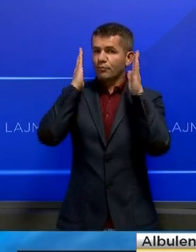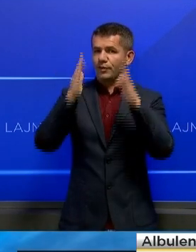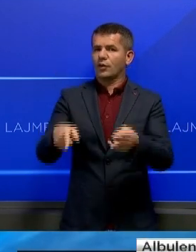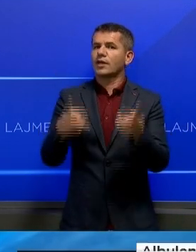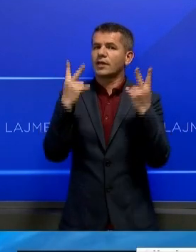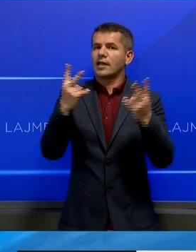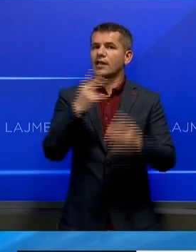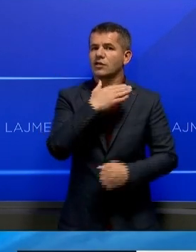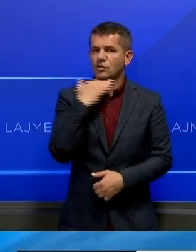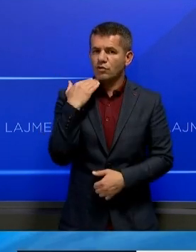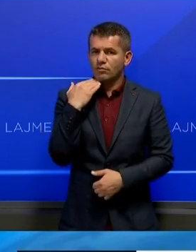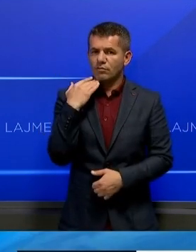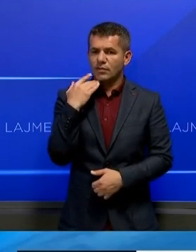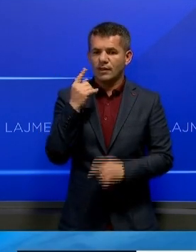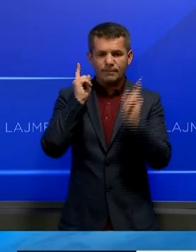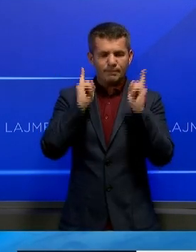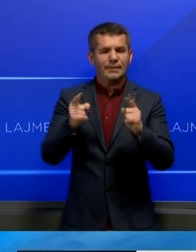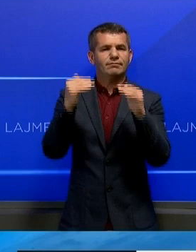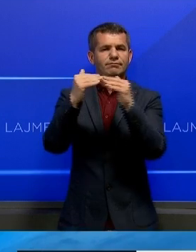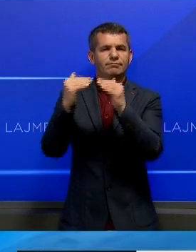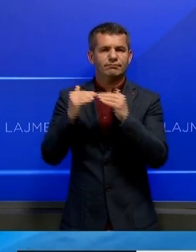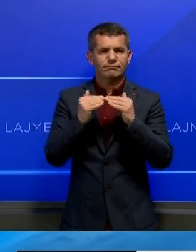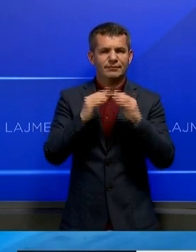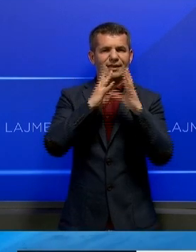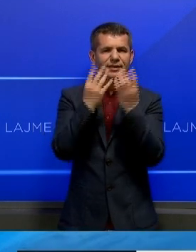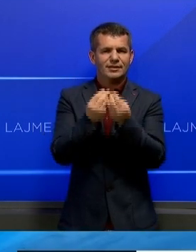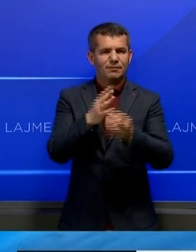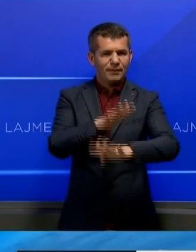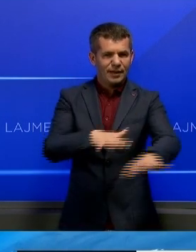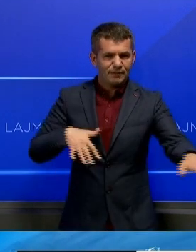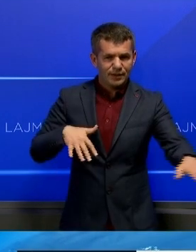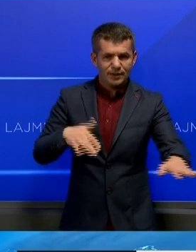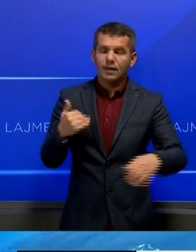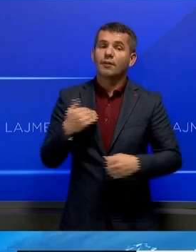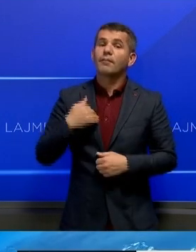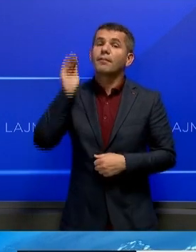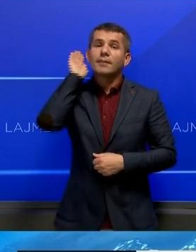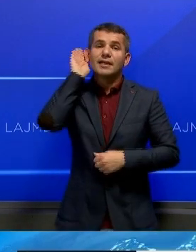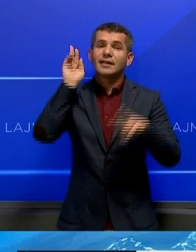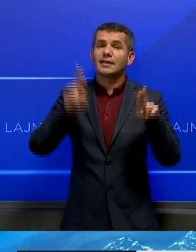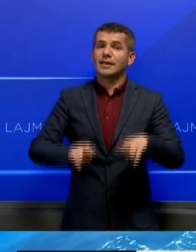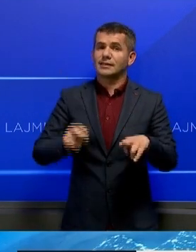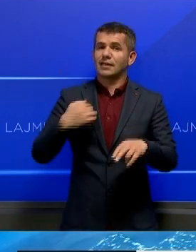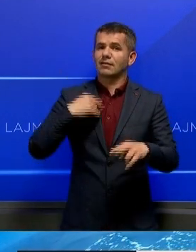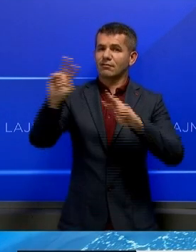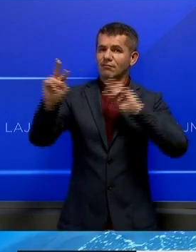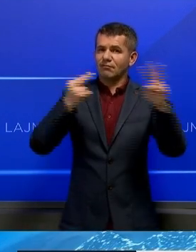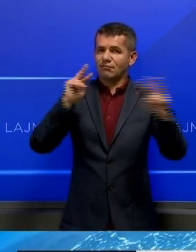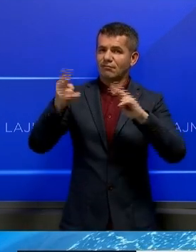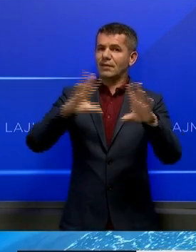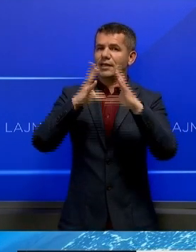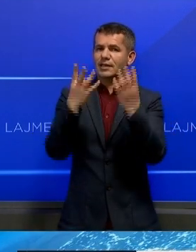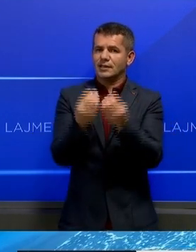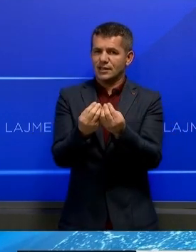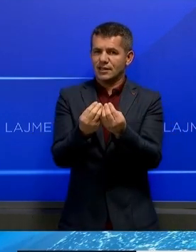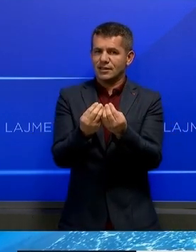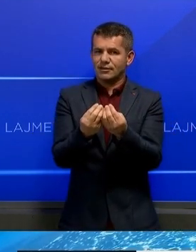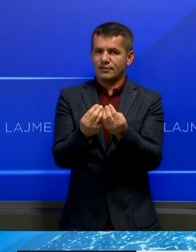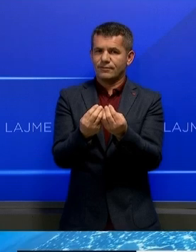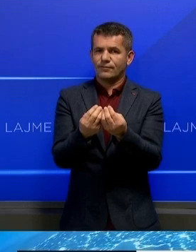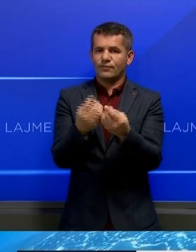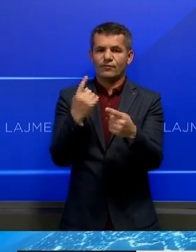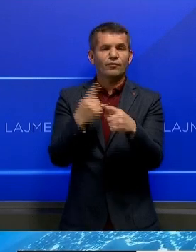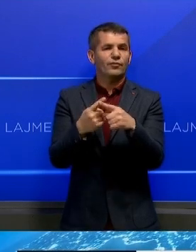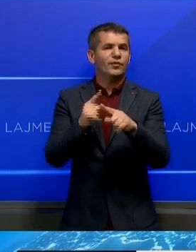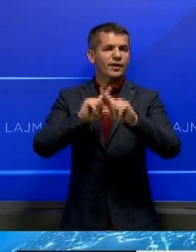shumë i rëndësishëm konsensusi brenda kuvendit Kosovës, për çka si Ministri e Drejcis i ka mëtuar subjektet opozitare, edhe